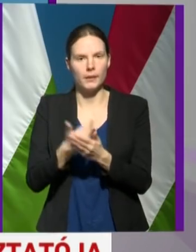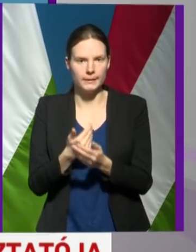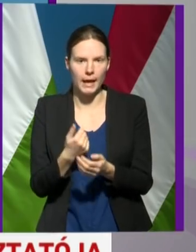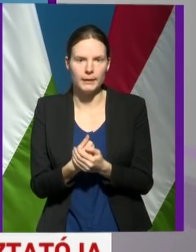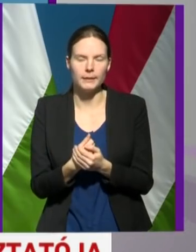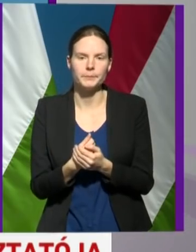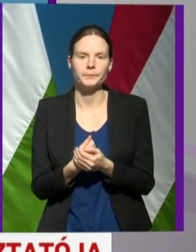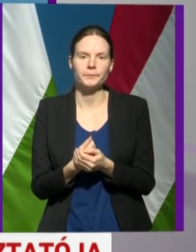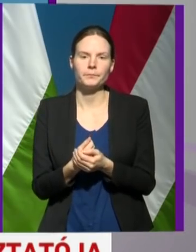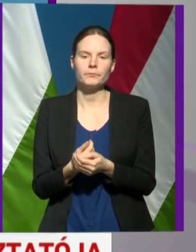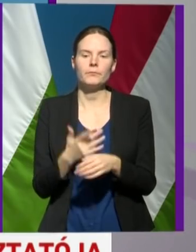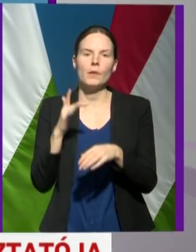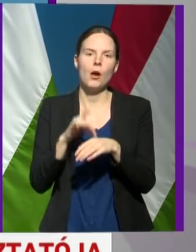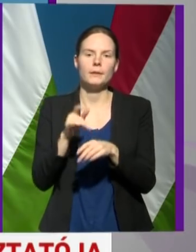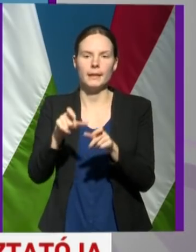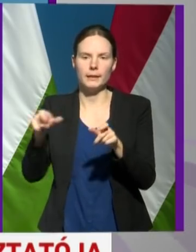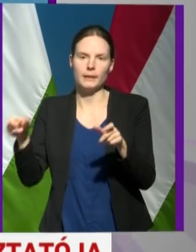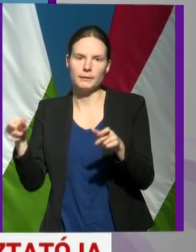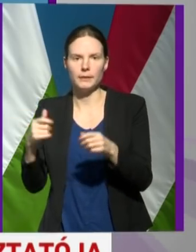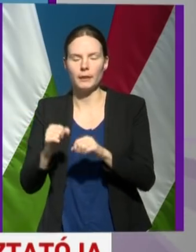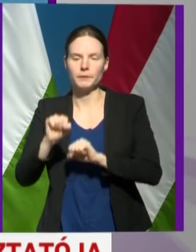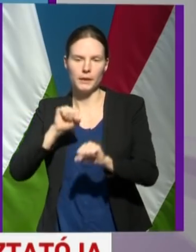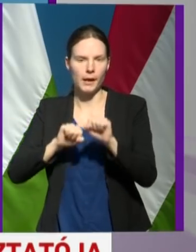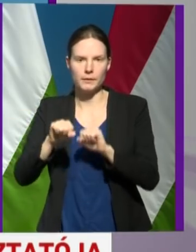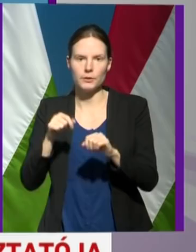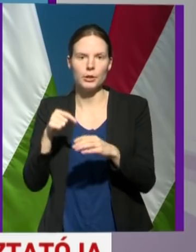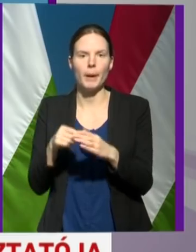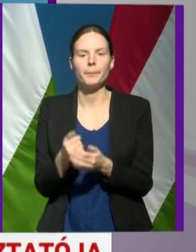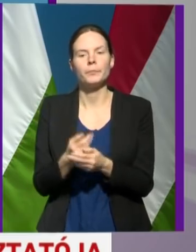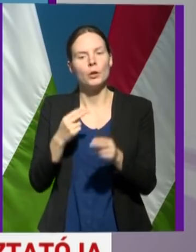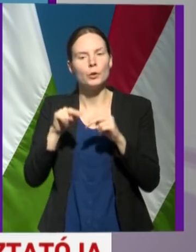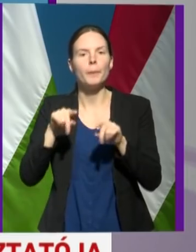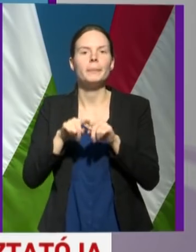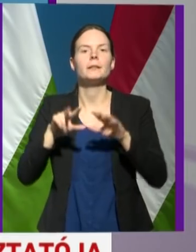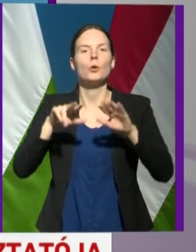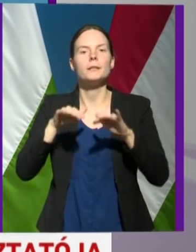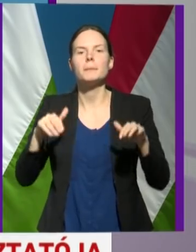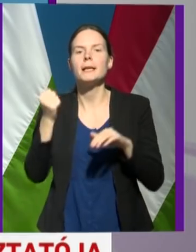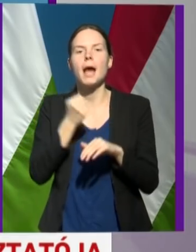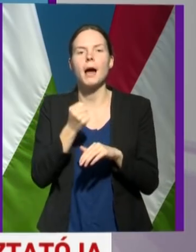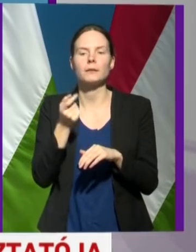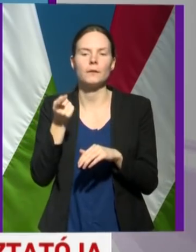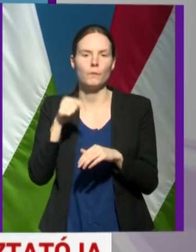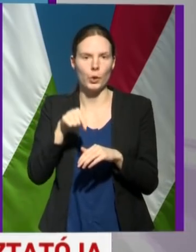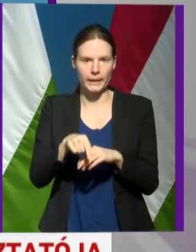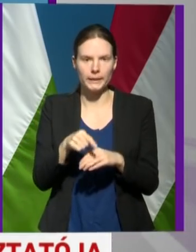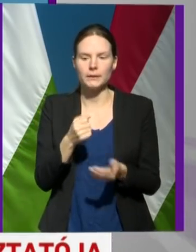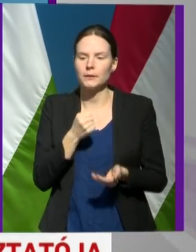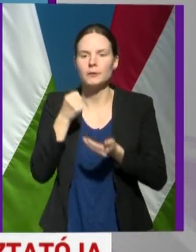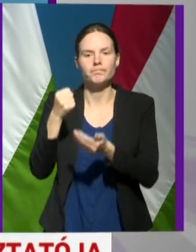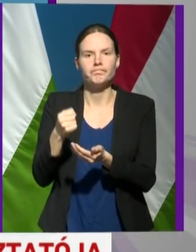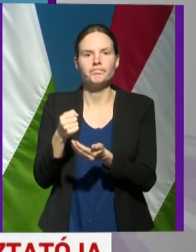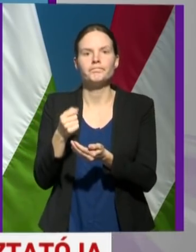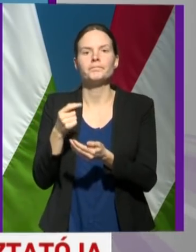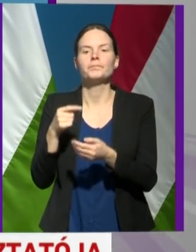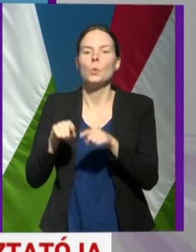szerepet játszanak. Ez a több mint 8 milliárd forint olyan tevékenységek